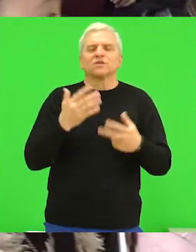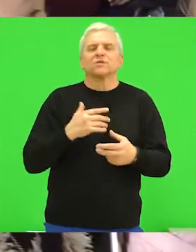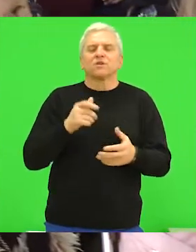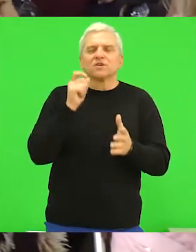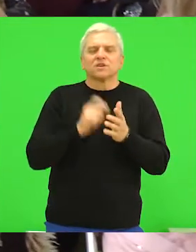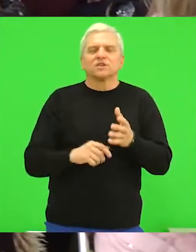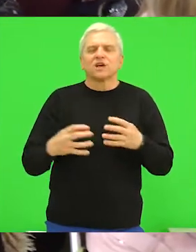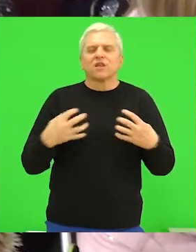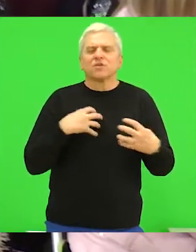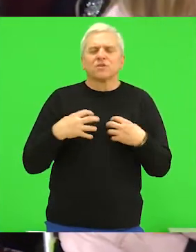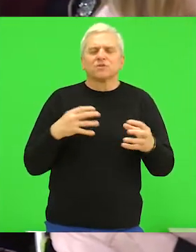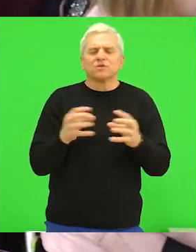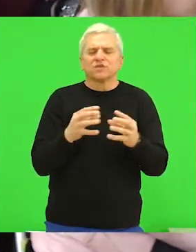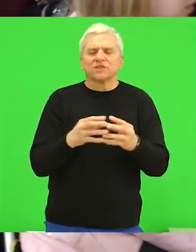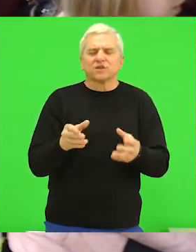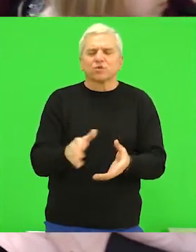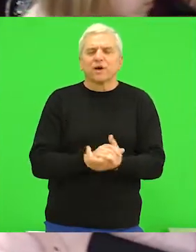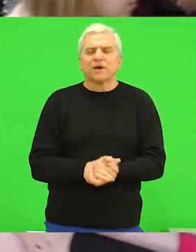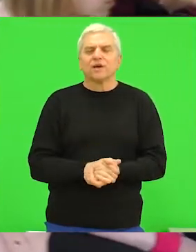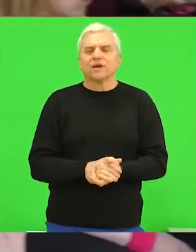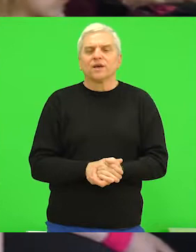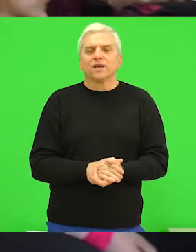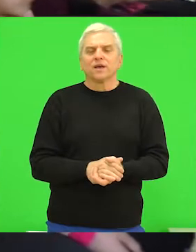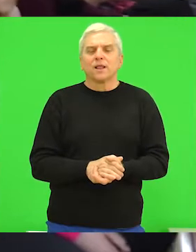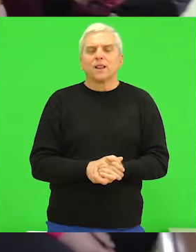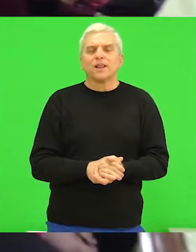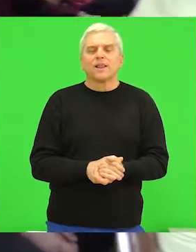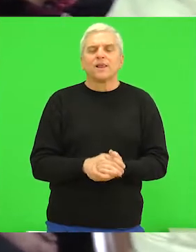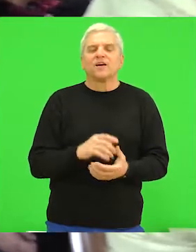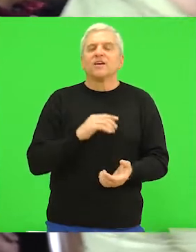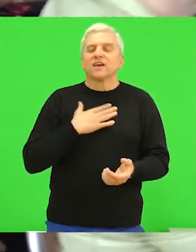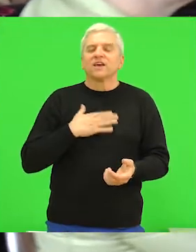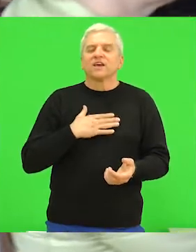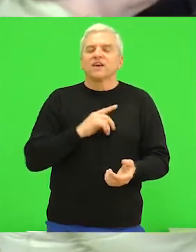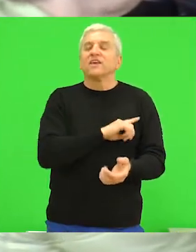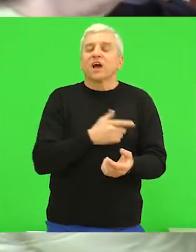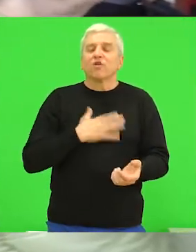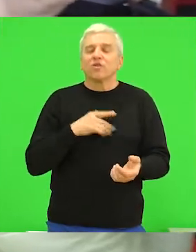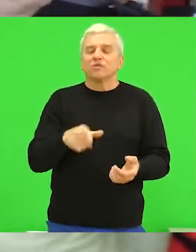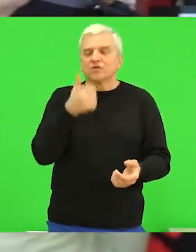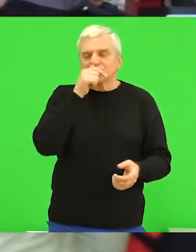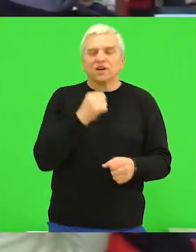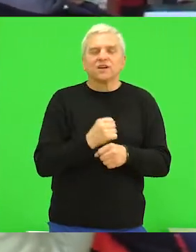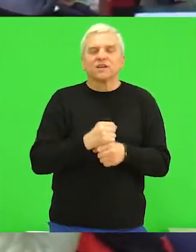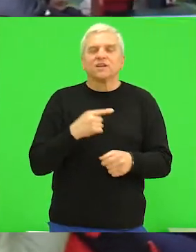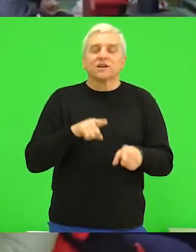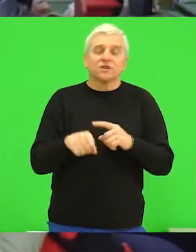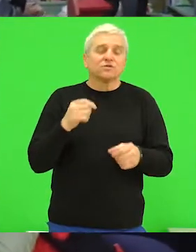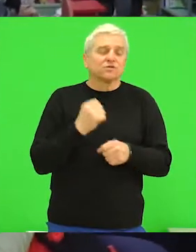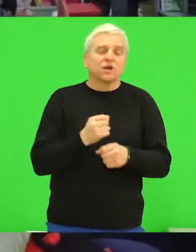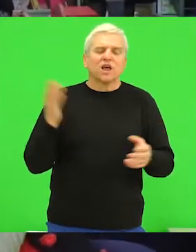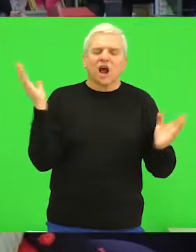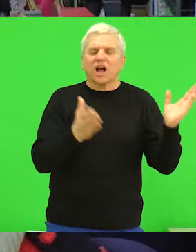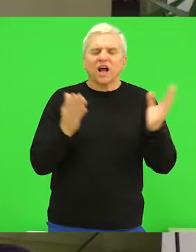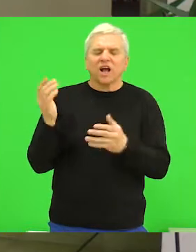godina član dramske sekcije i veoma volim ovo što radim. Također, bavim se